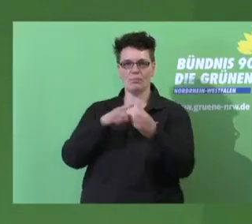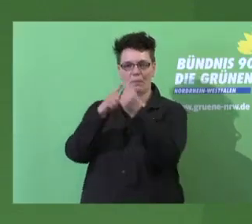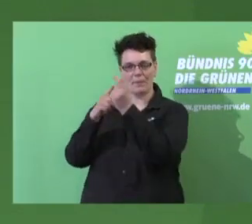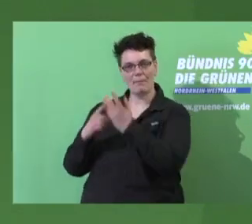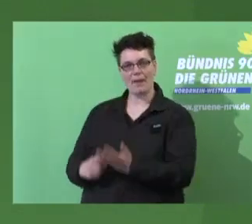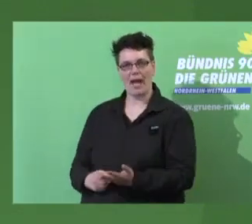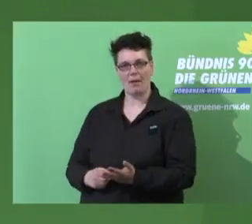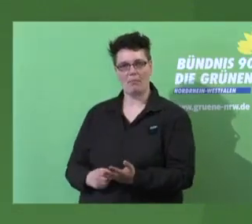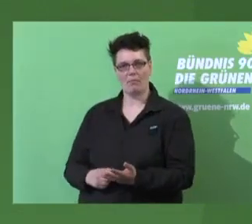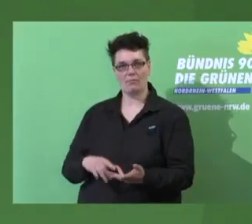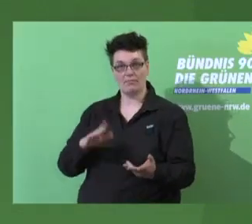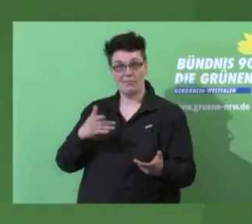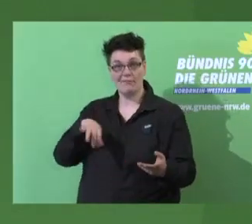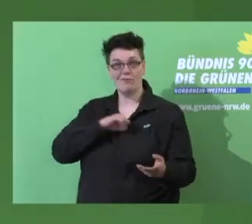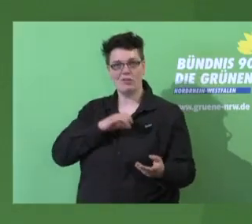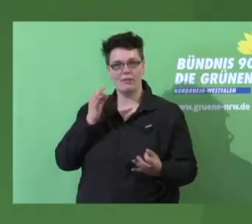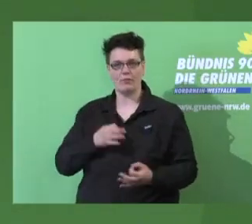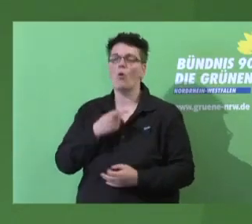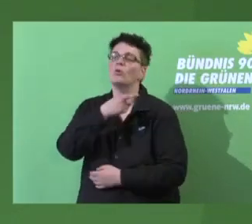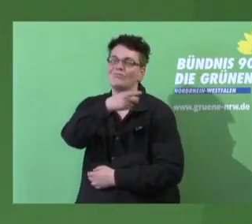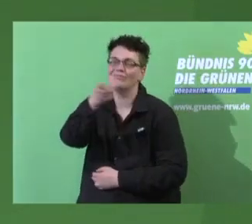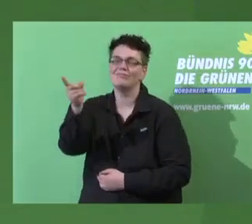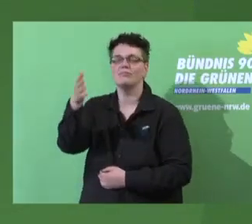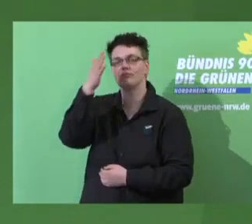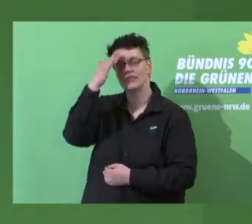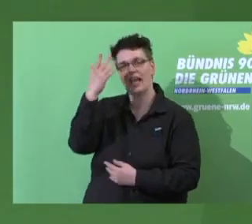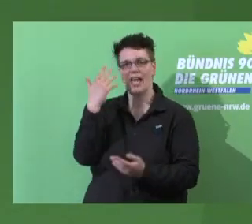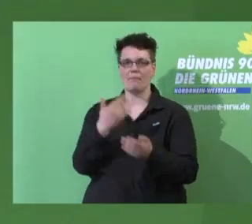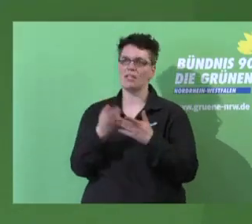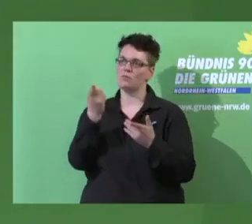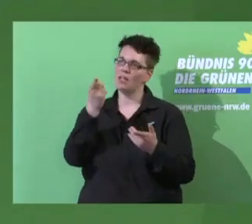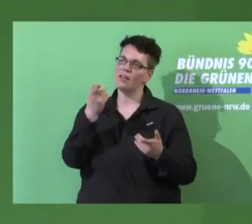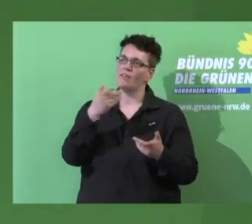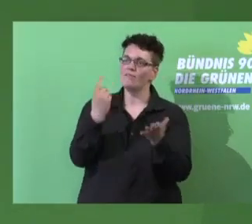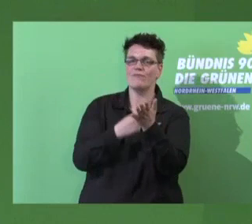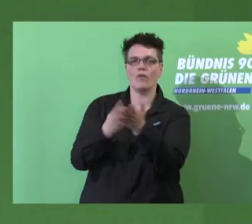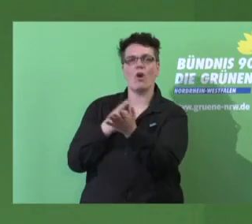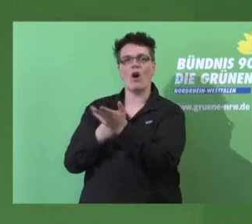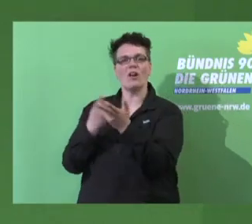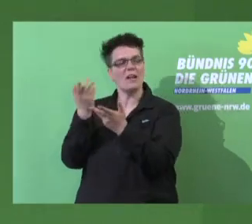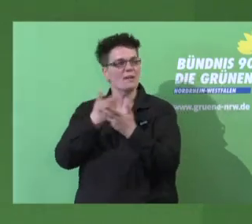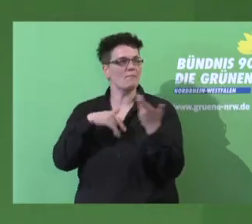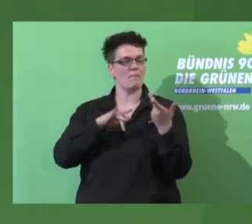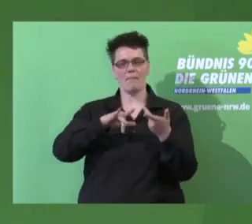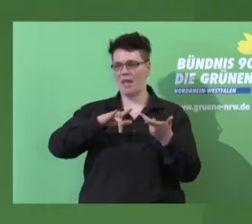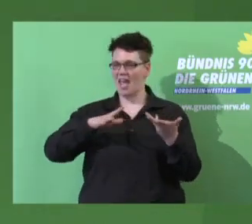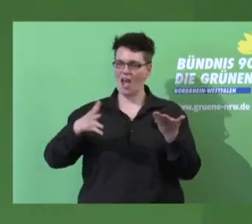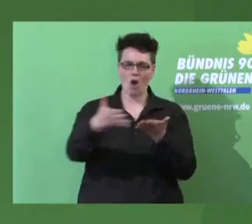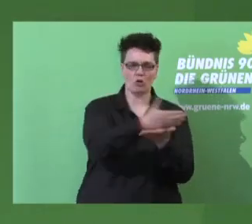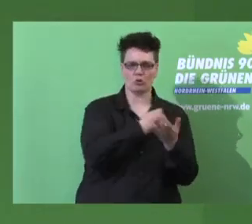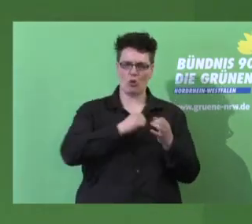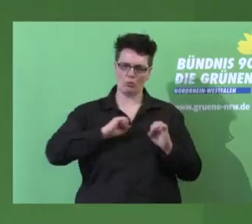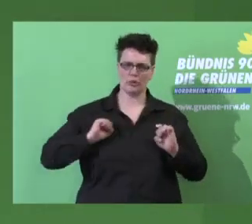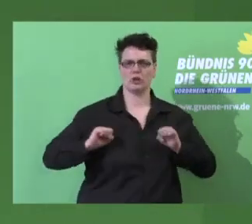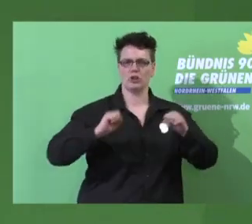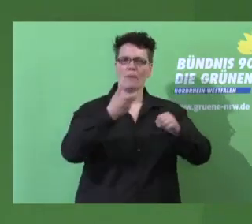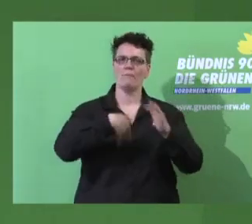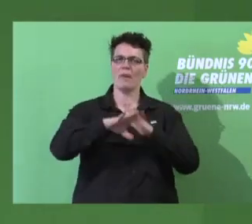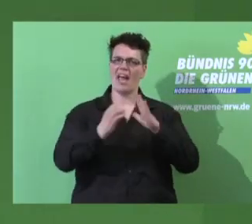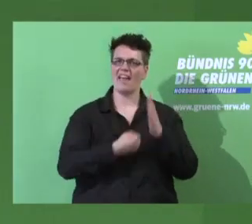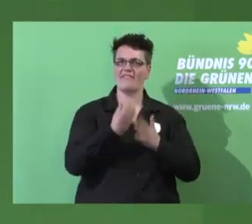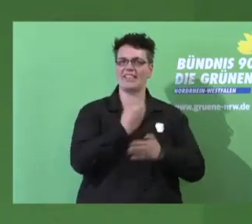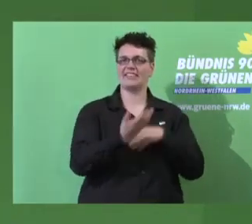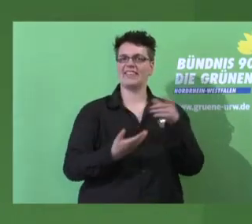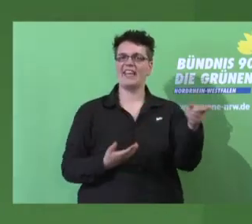einfordert, auch im Nahverkehr, wenn ihr die Prioritäten neu setzt und Prioritäten setzen heißt nicht nur, was wollen wir uns